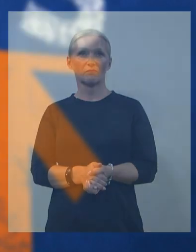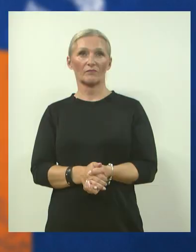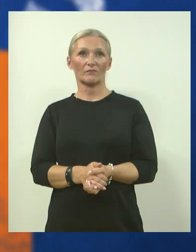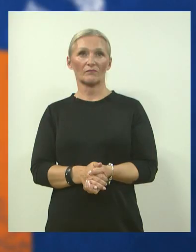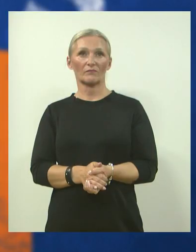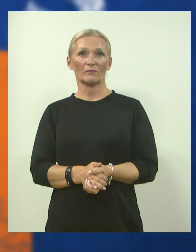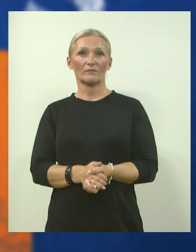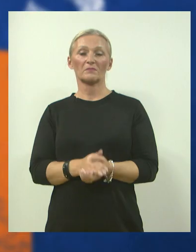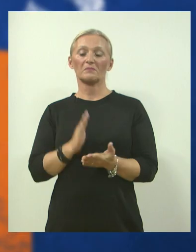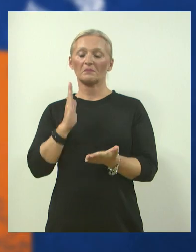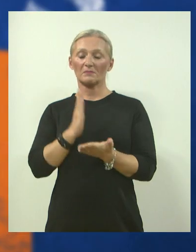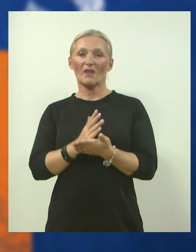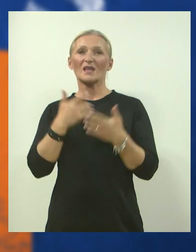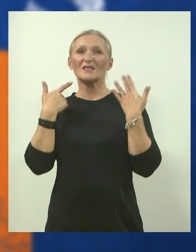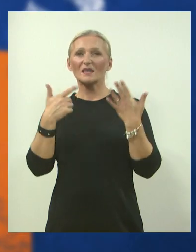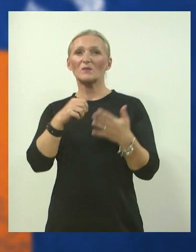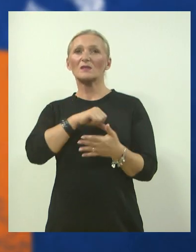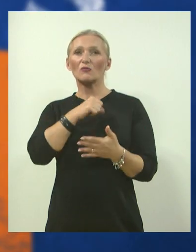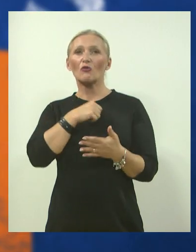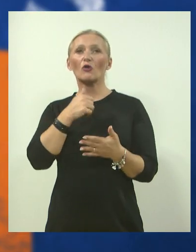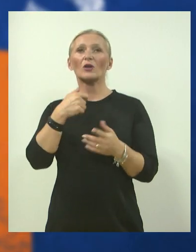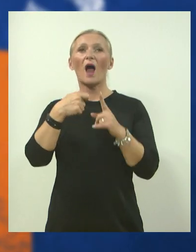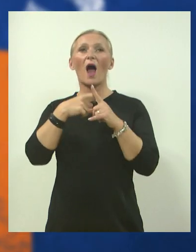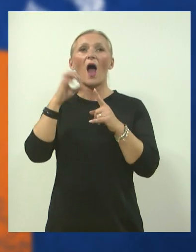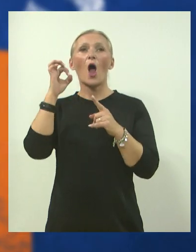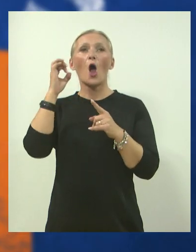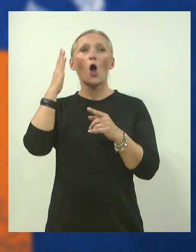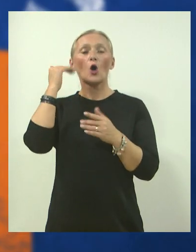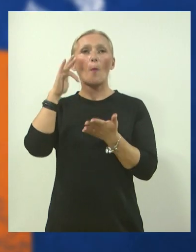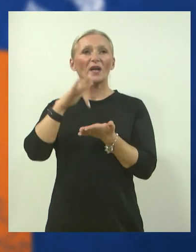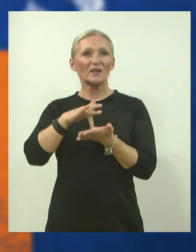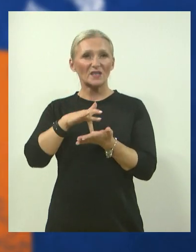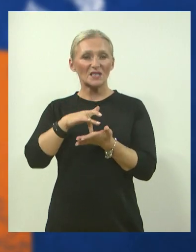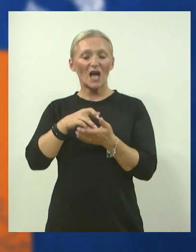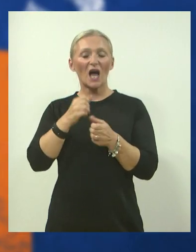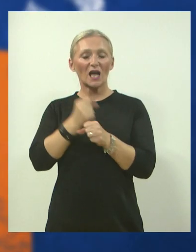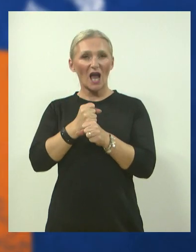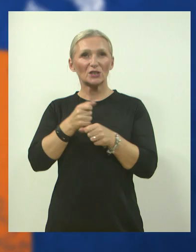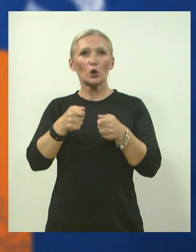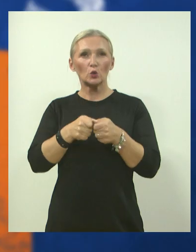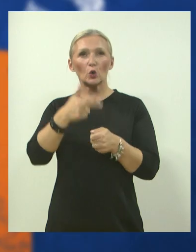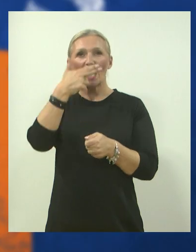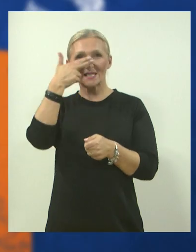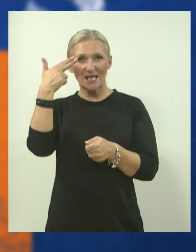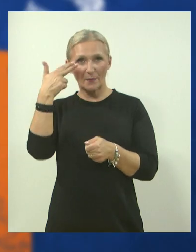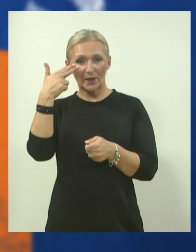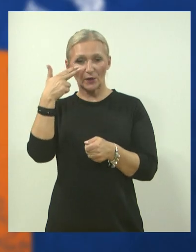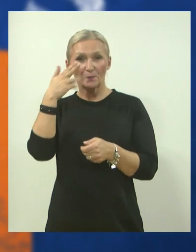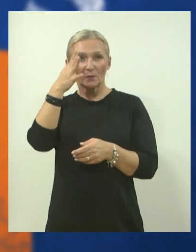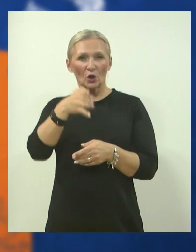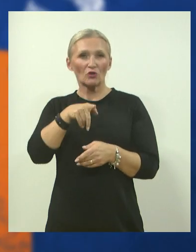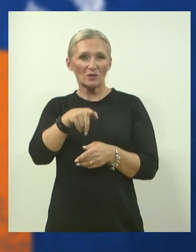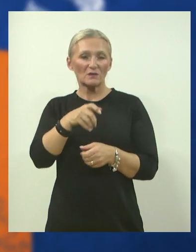Već 70 godina u Koprivnici djeluje udruga slijepih Koprivničko-Križevačke županije. Kroz svoj rad udruga